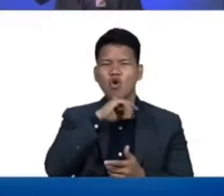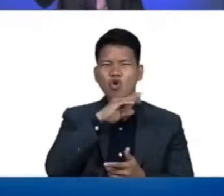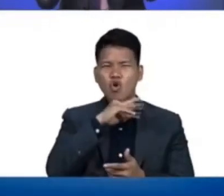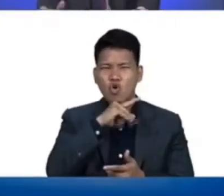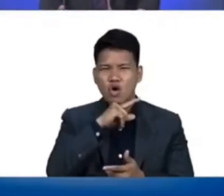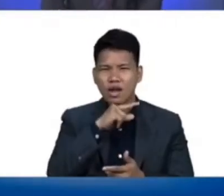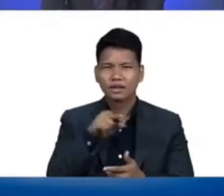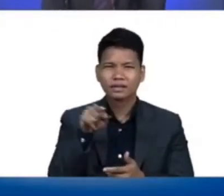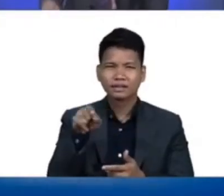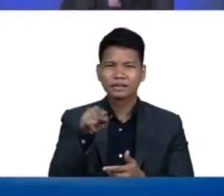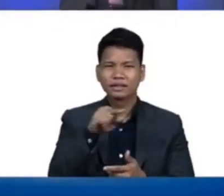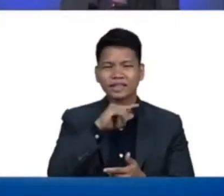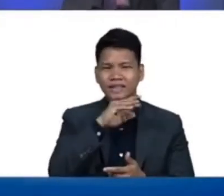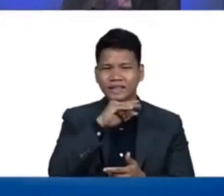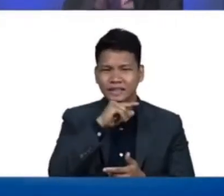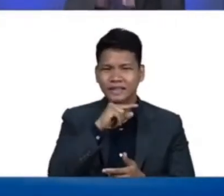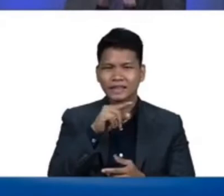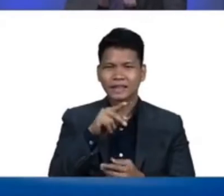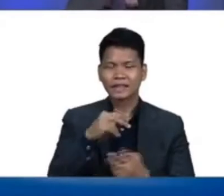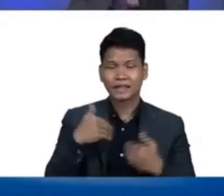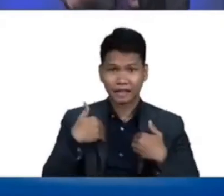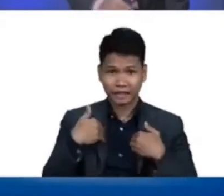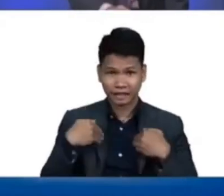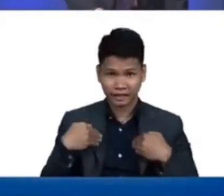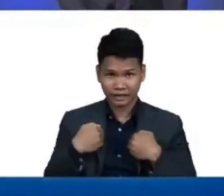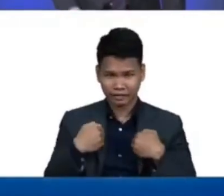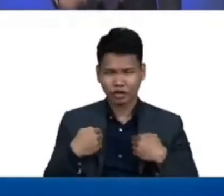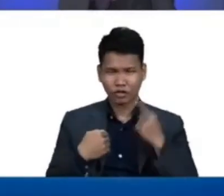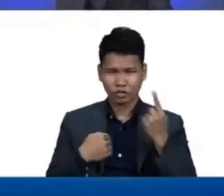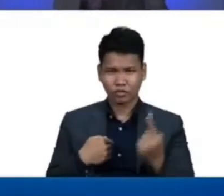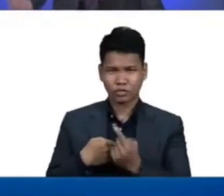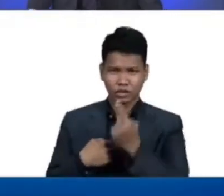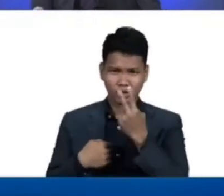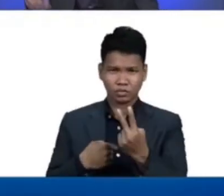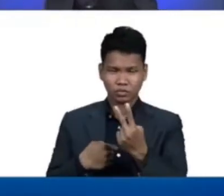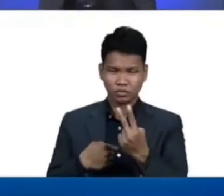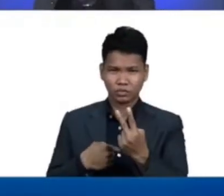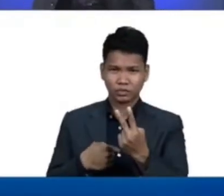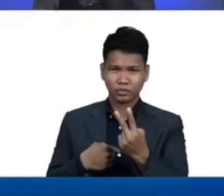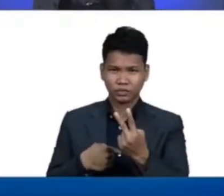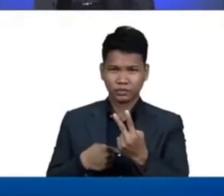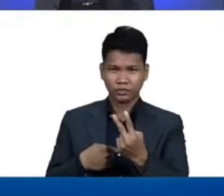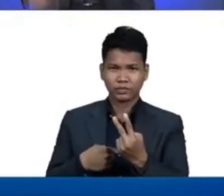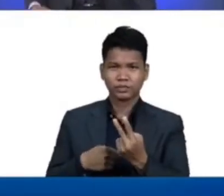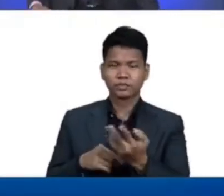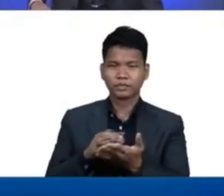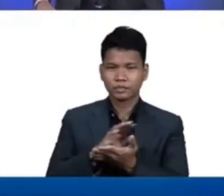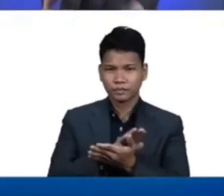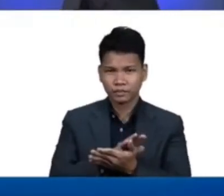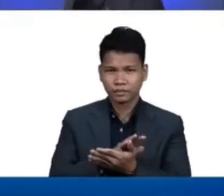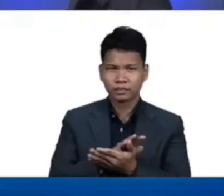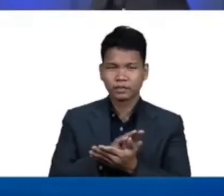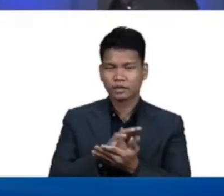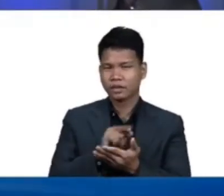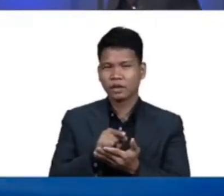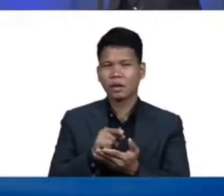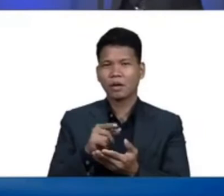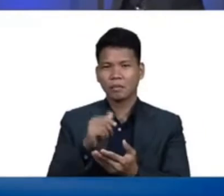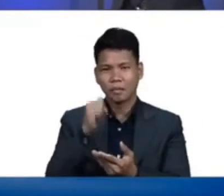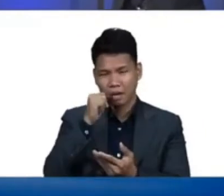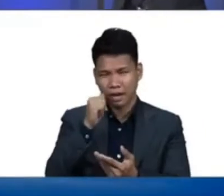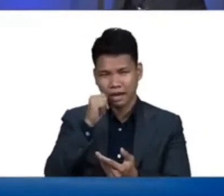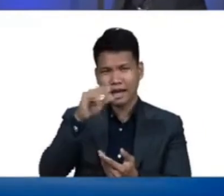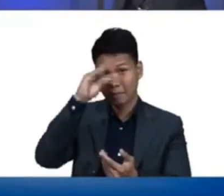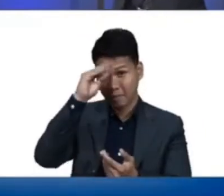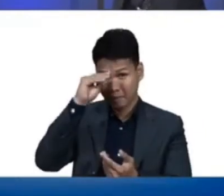sa karumaldumal, two each of animals that are unclean, male and female. So, makikita po natin